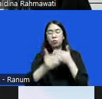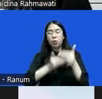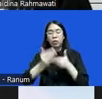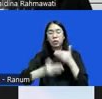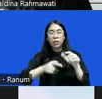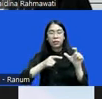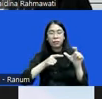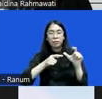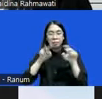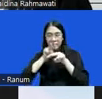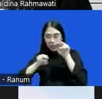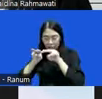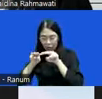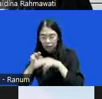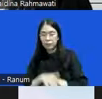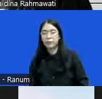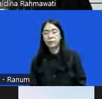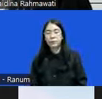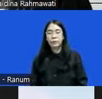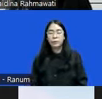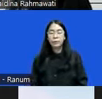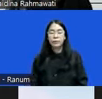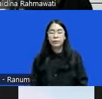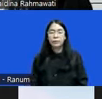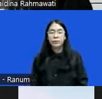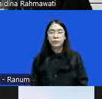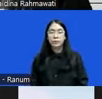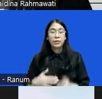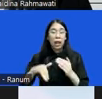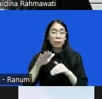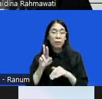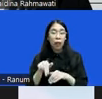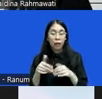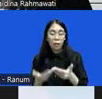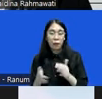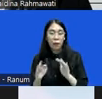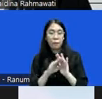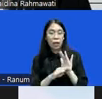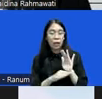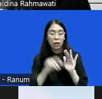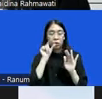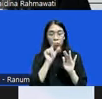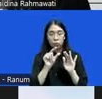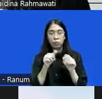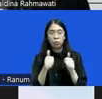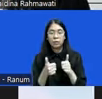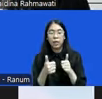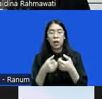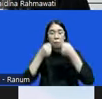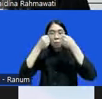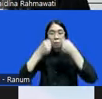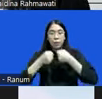nah dan lebih-lebihnya lagi gitu ya syarat-syarat untuk bisa tindak pidana bisa di